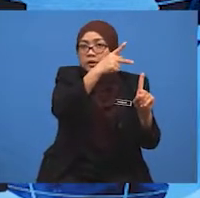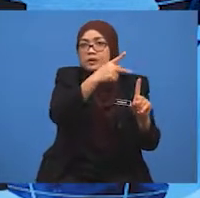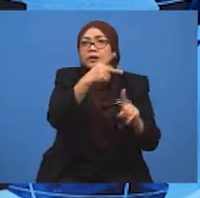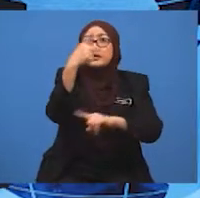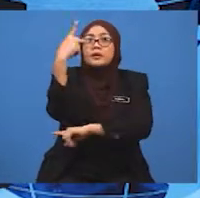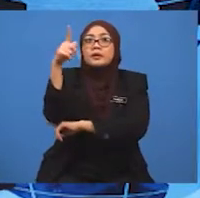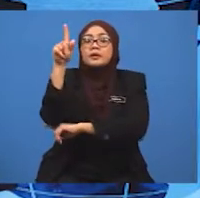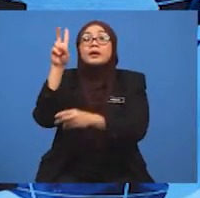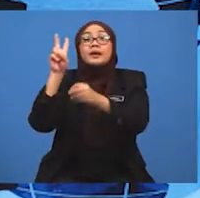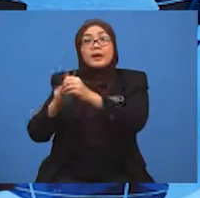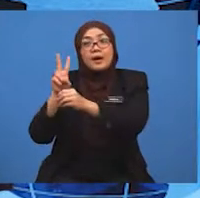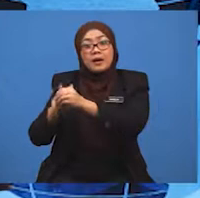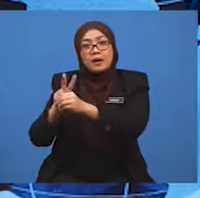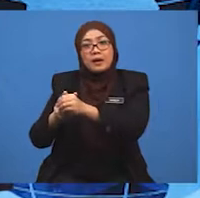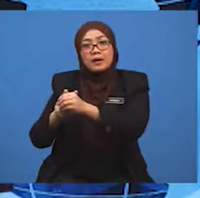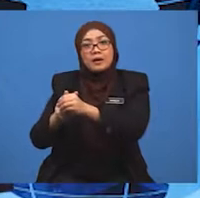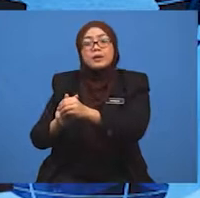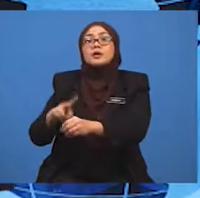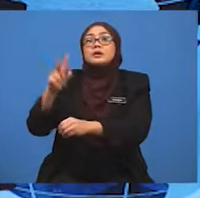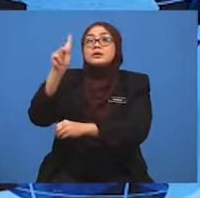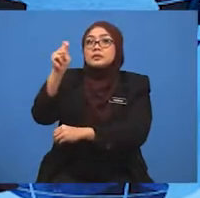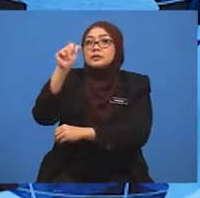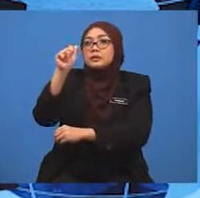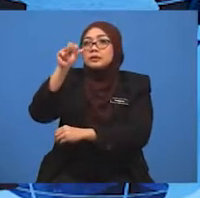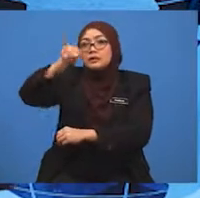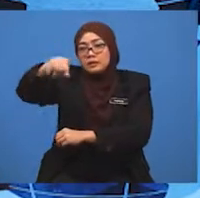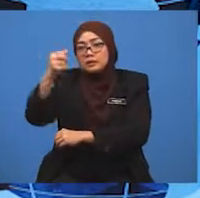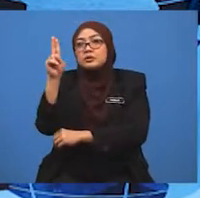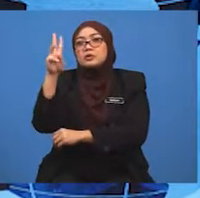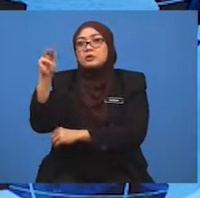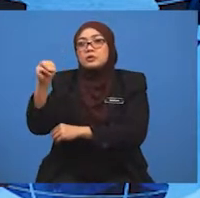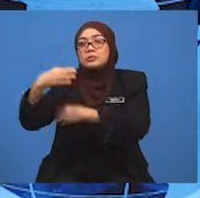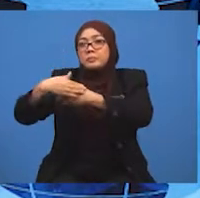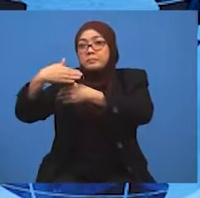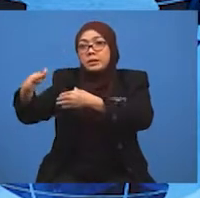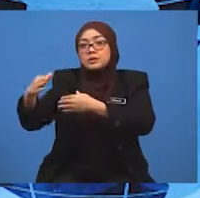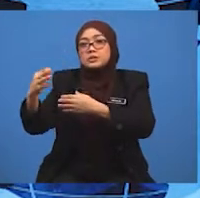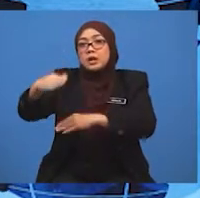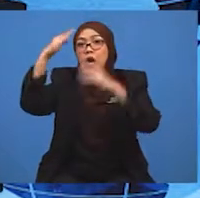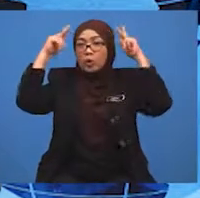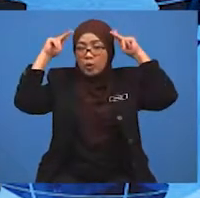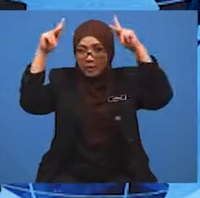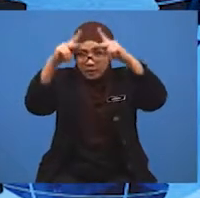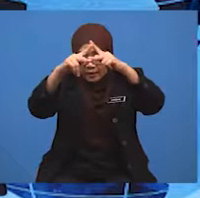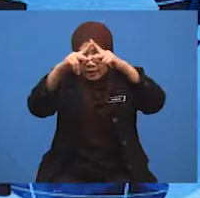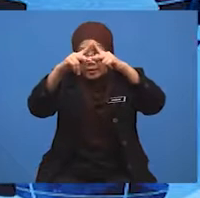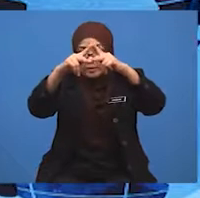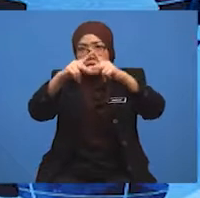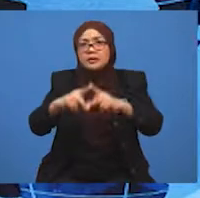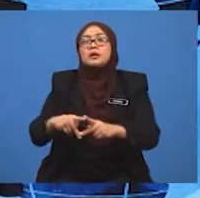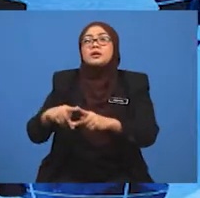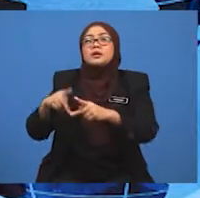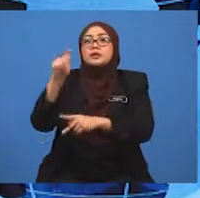Kelang, Pelabuhan Tanjung Pelepas, Pelabuhan Kuantan, Pelabuhan Kontena Teluk